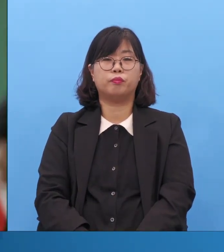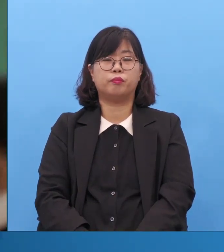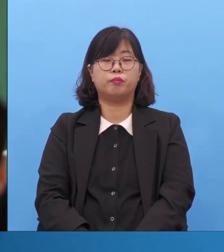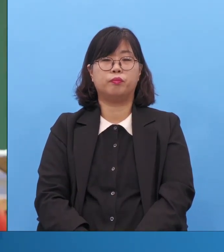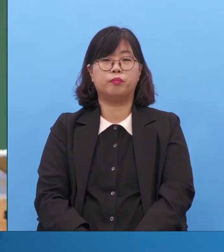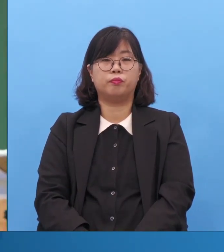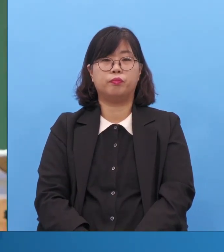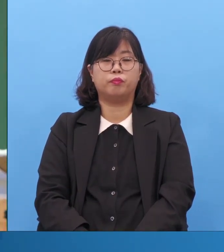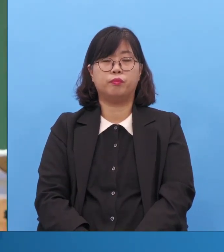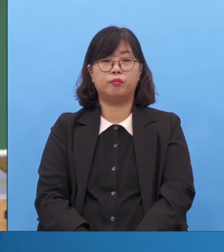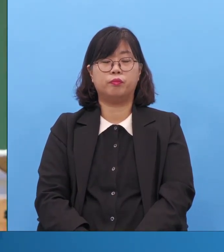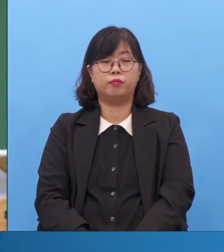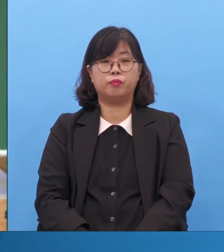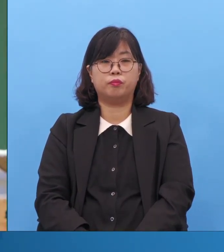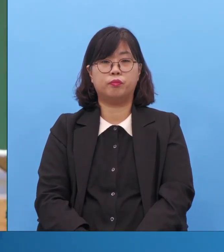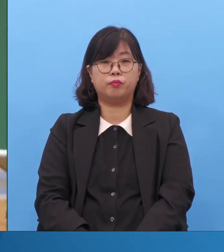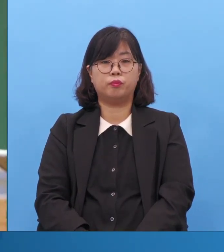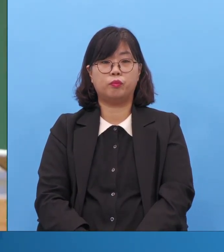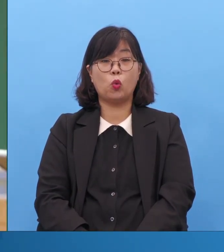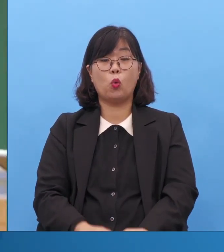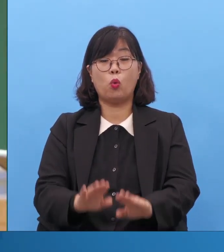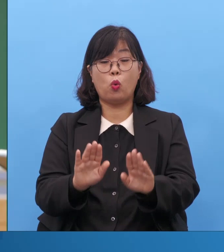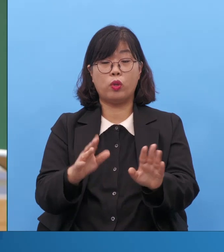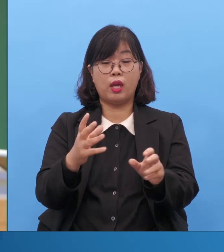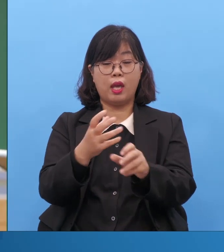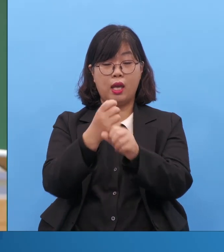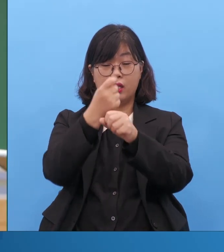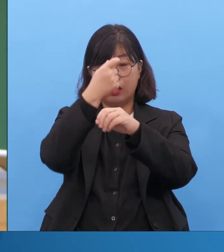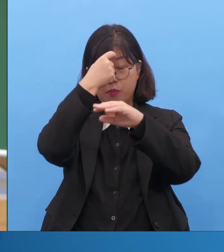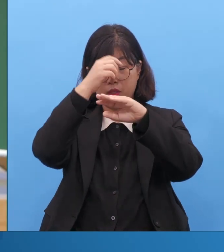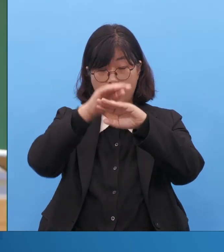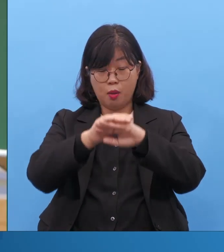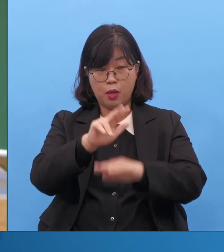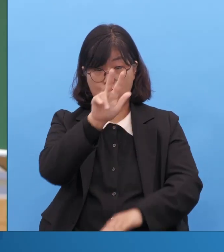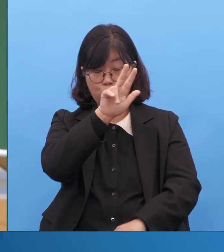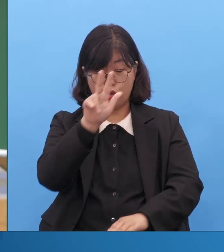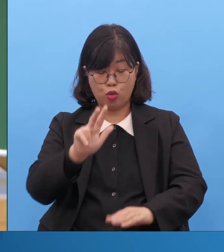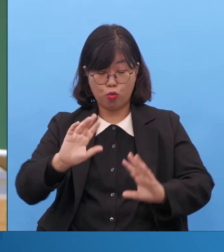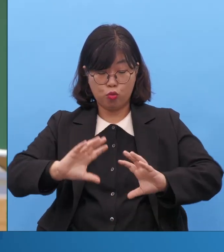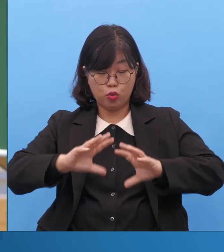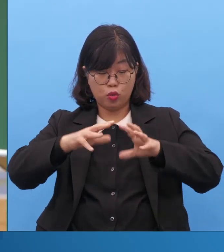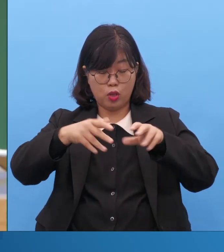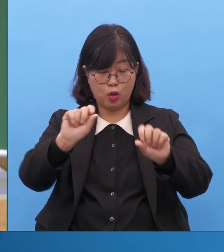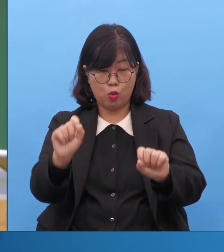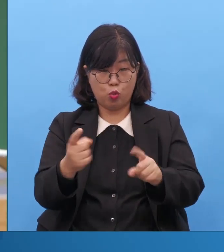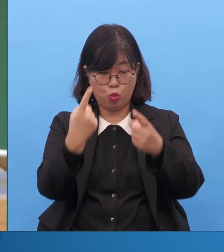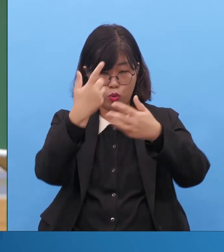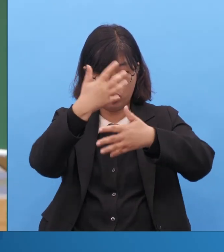아멘 금일은 핵심 예배로 전국과 전세계 동시 생중재중입니다